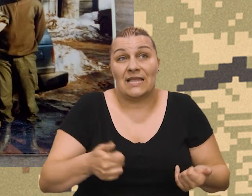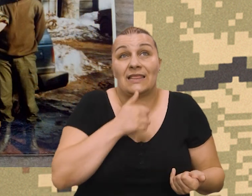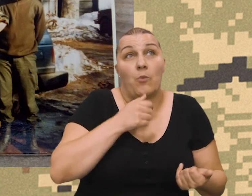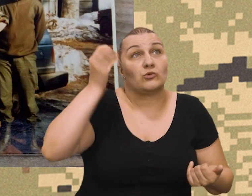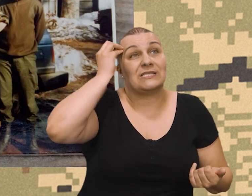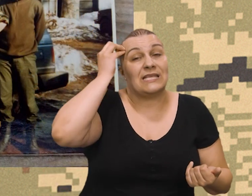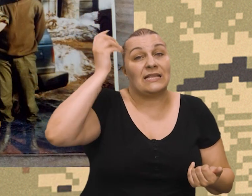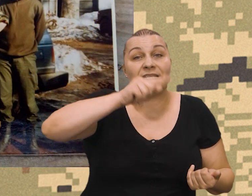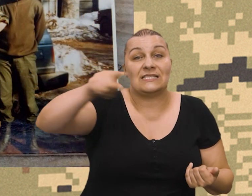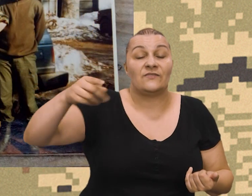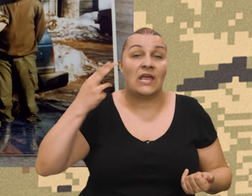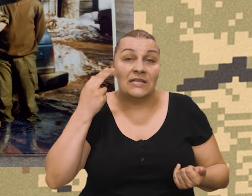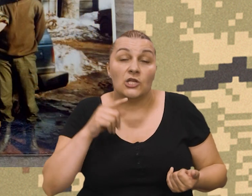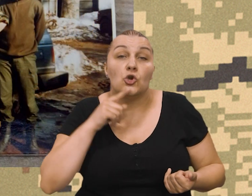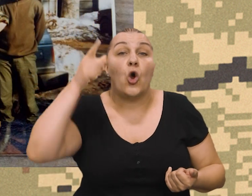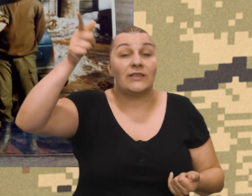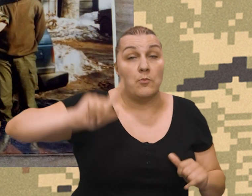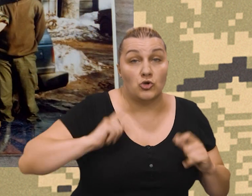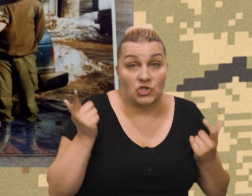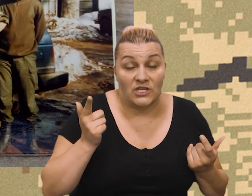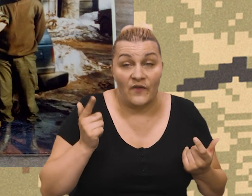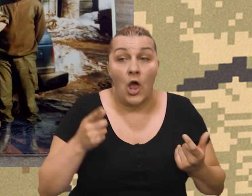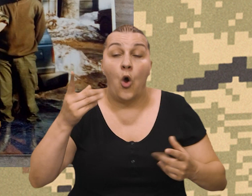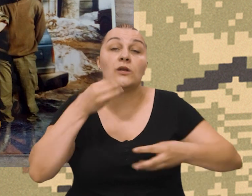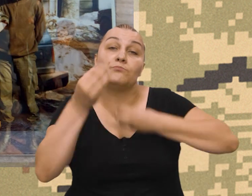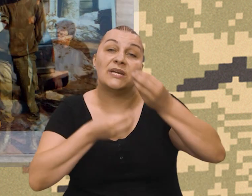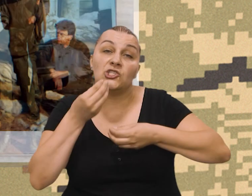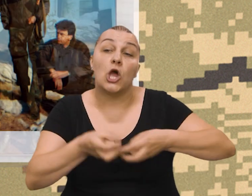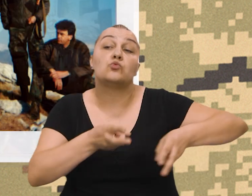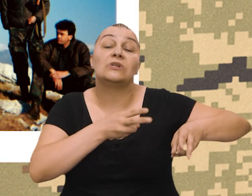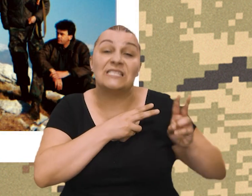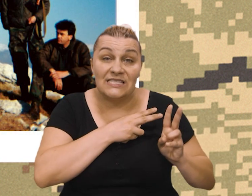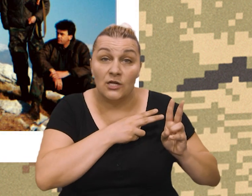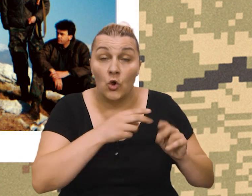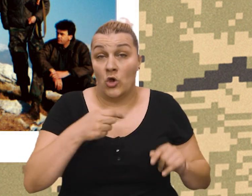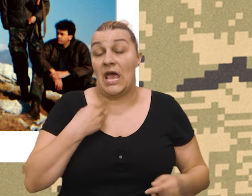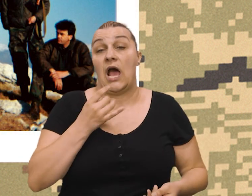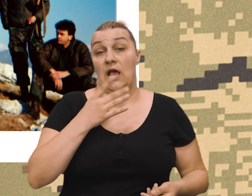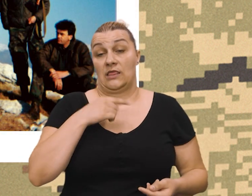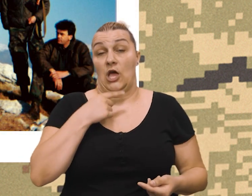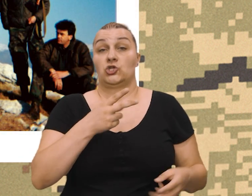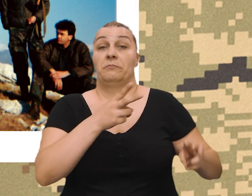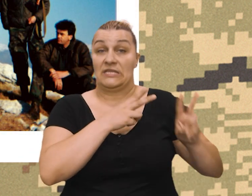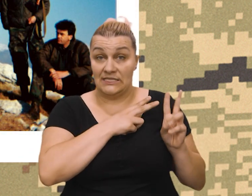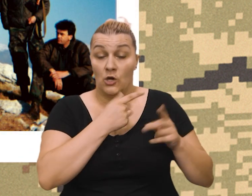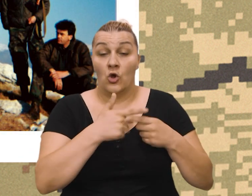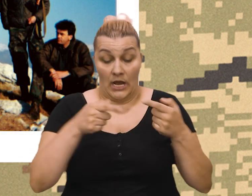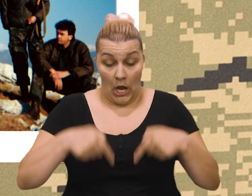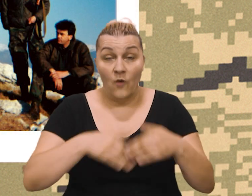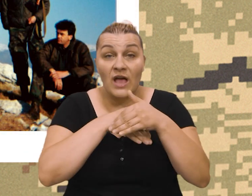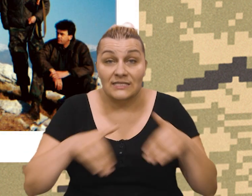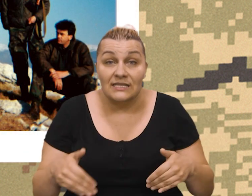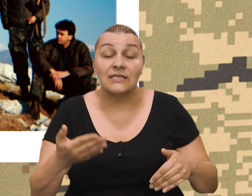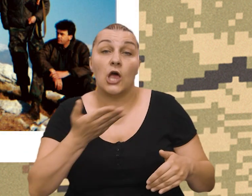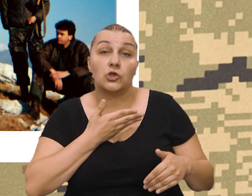sad ne mogu se svi ti dečki iz donje rujana koji tamo žive postoje koji pričaju istinu znači ja kad govorim istini znači evo je neka ova crta